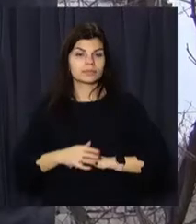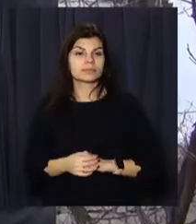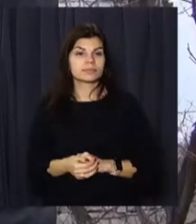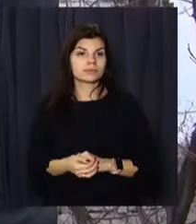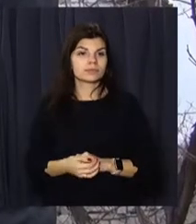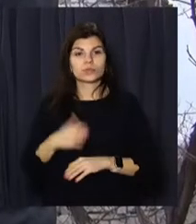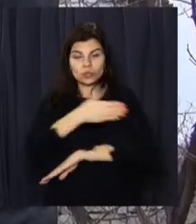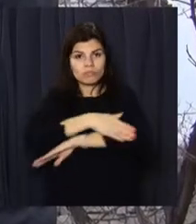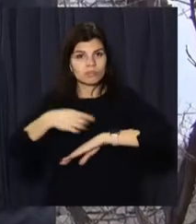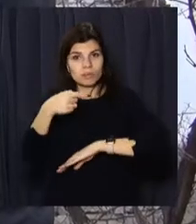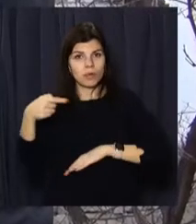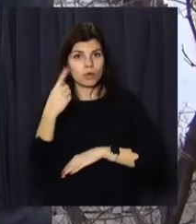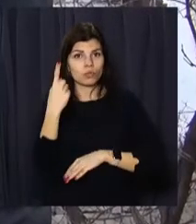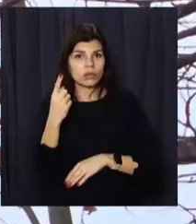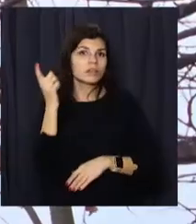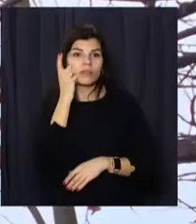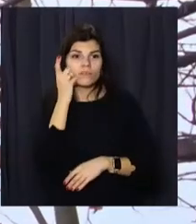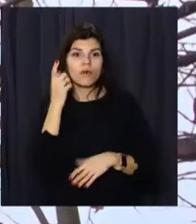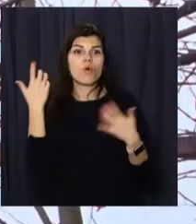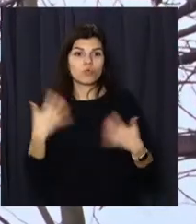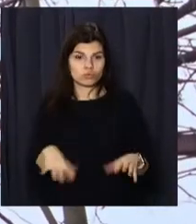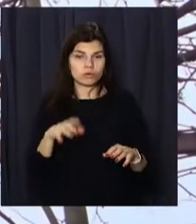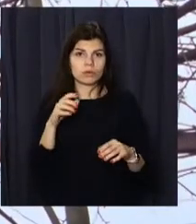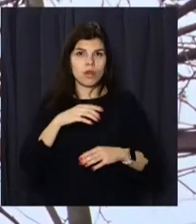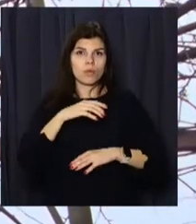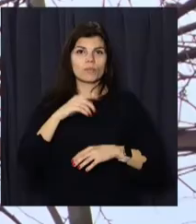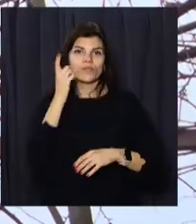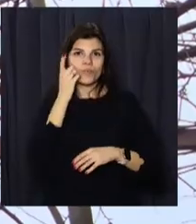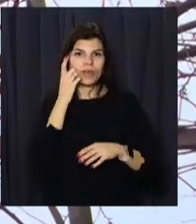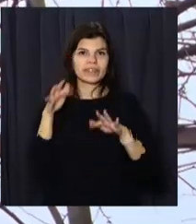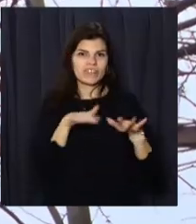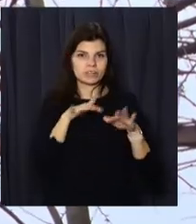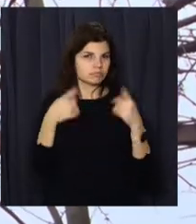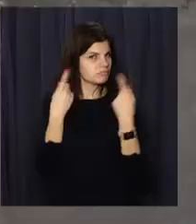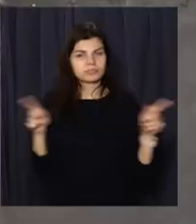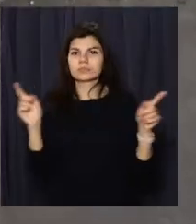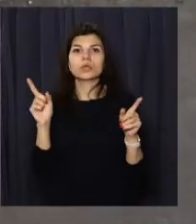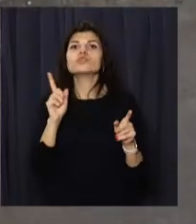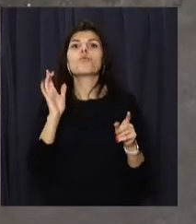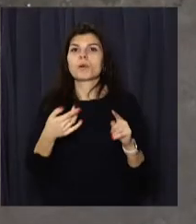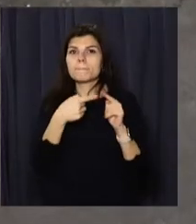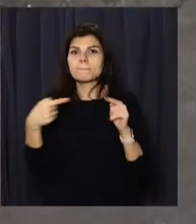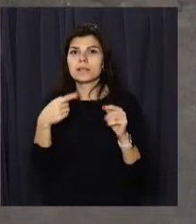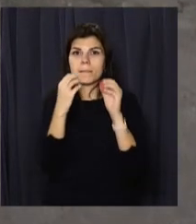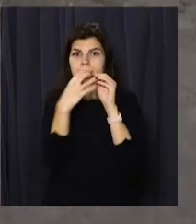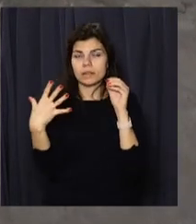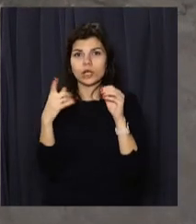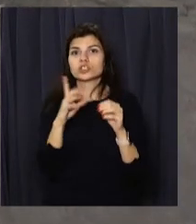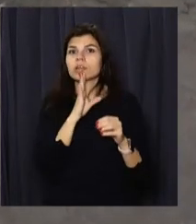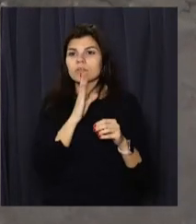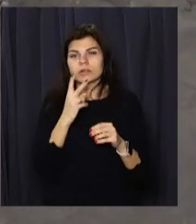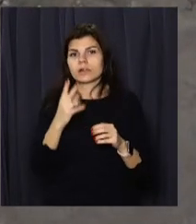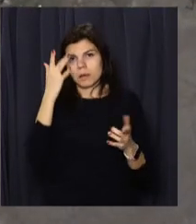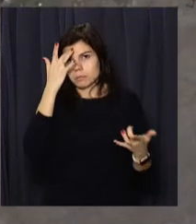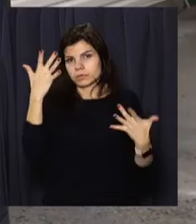На вулиці мінус один і телефонані вже поводить себе неадекватно. Що буде при мінус 15, дівчина навіть